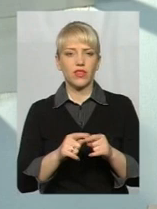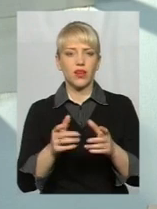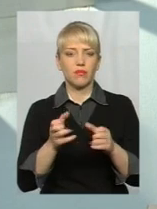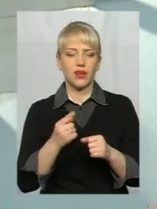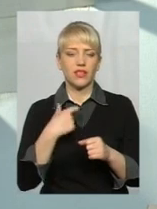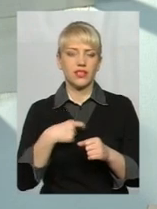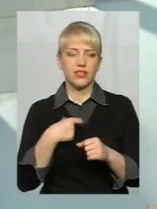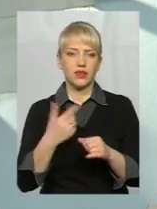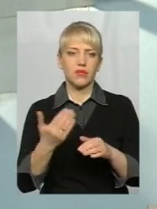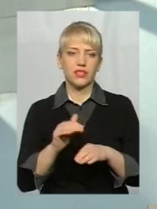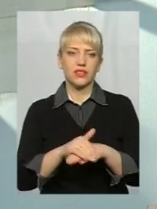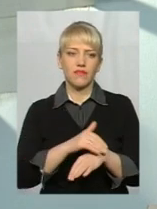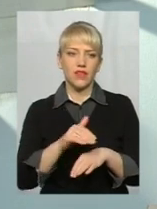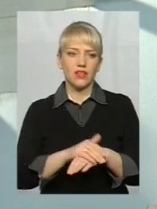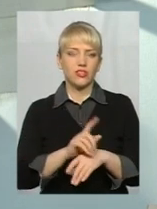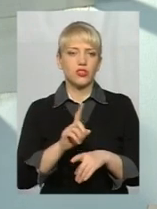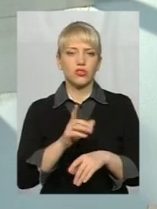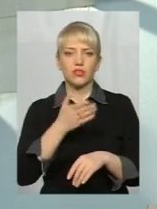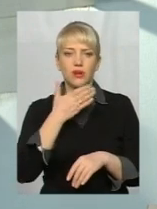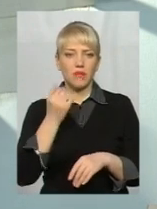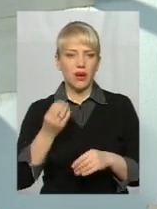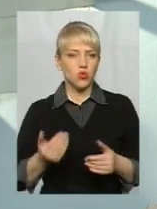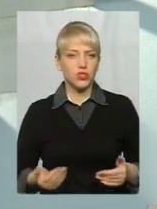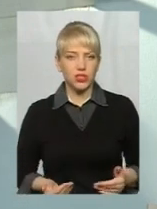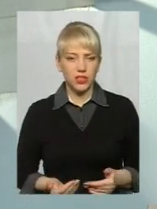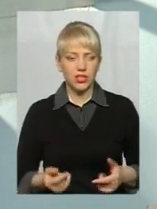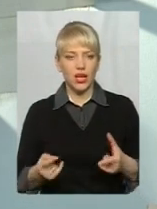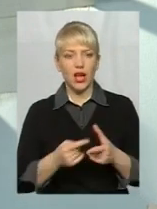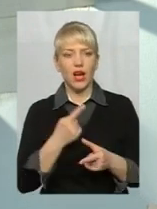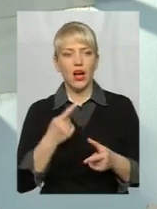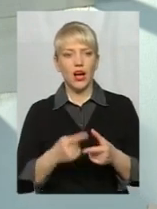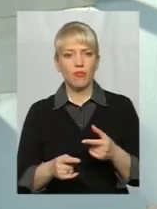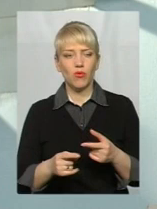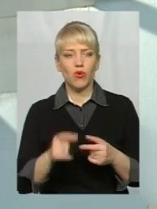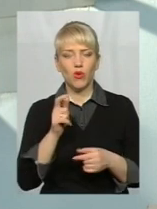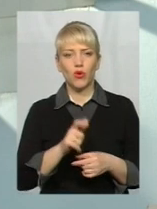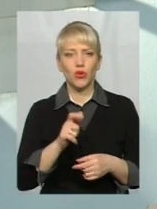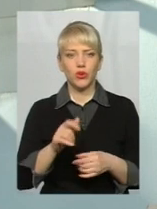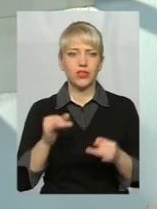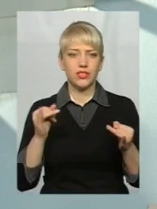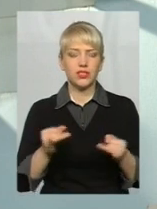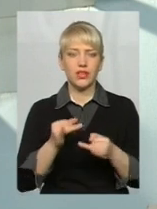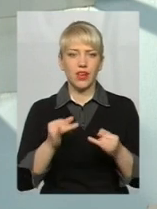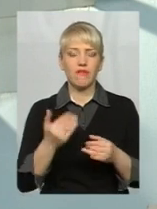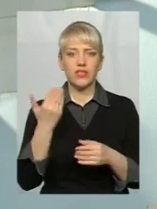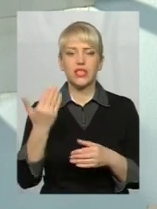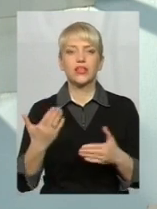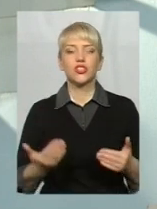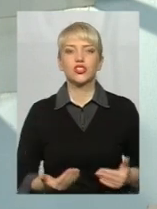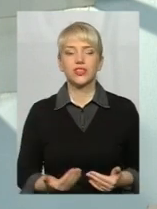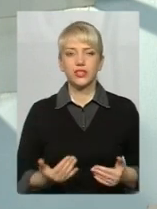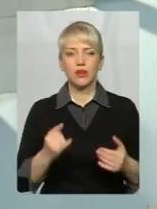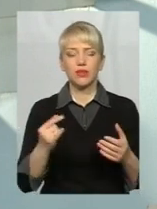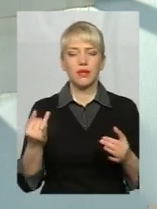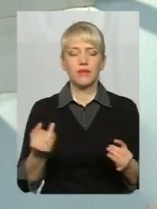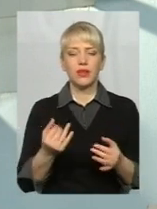схвалення того, що вона не має в житті, або люди цікавляться її життям і підтримують інтерес до її